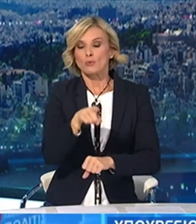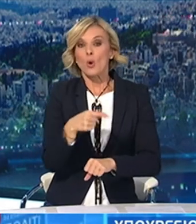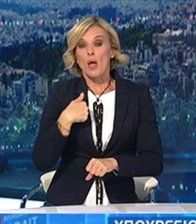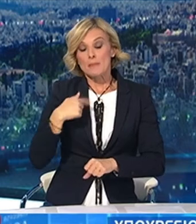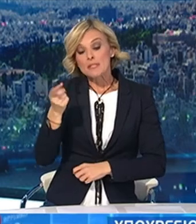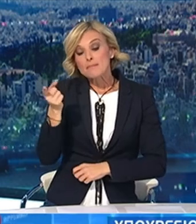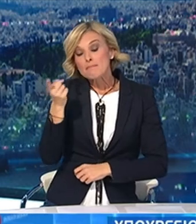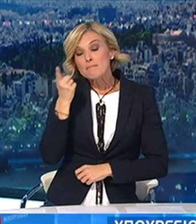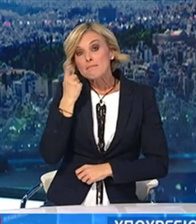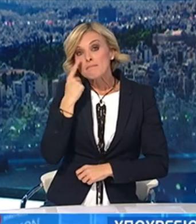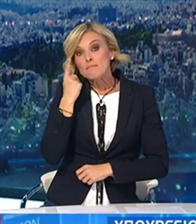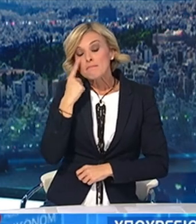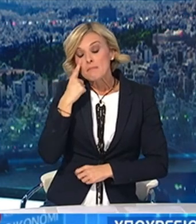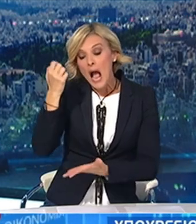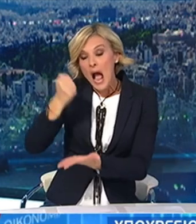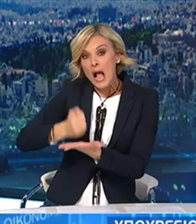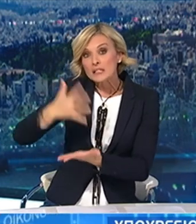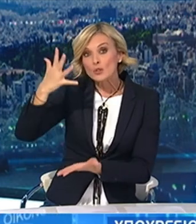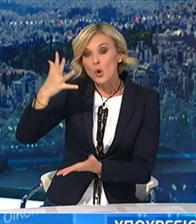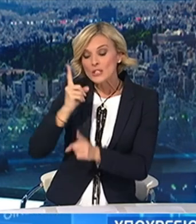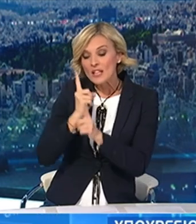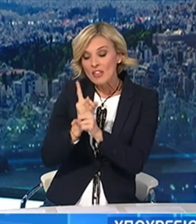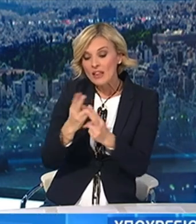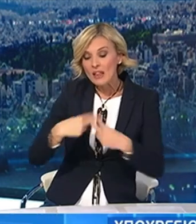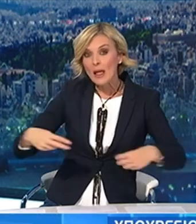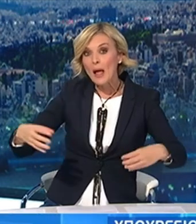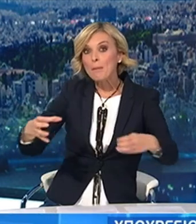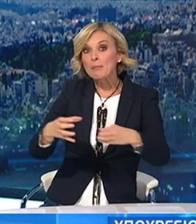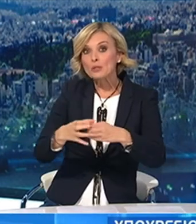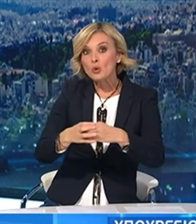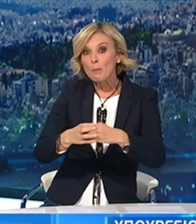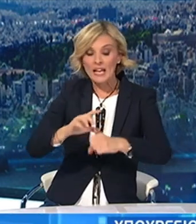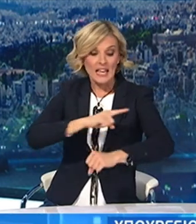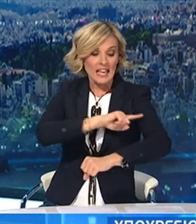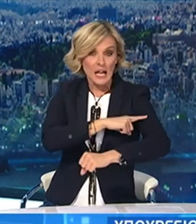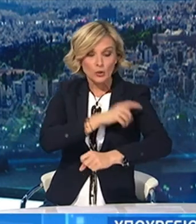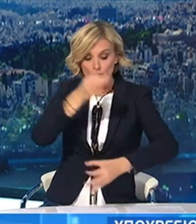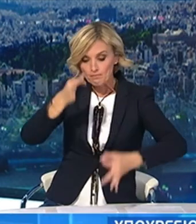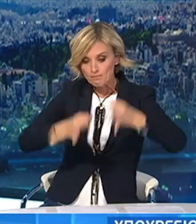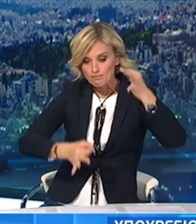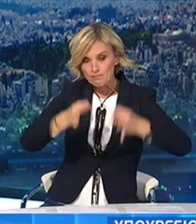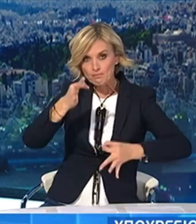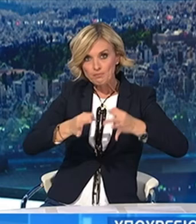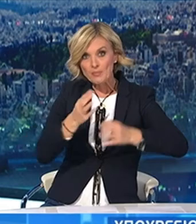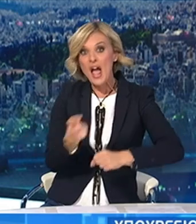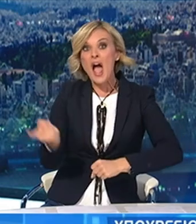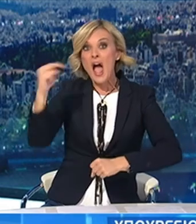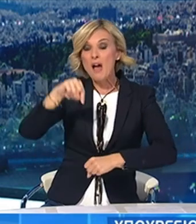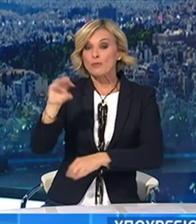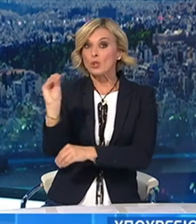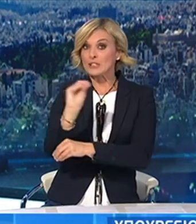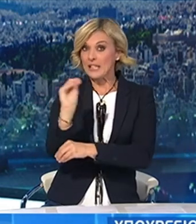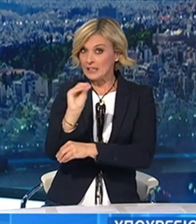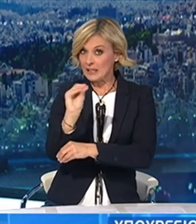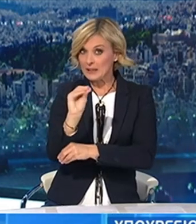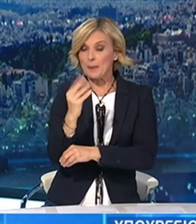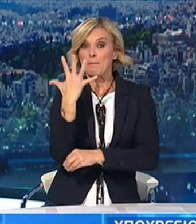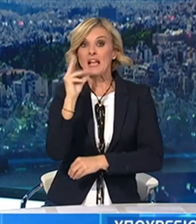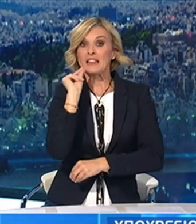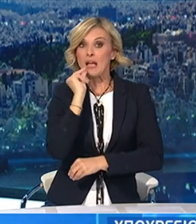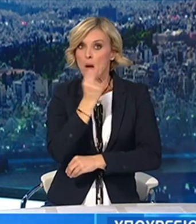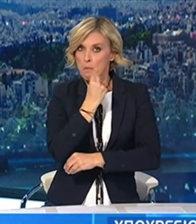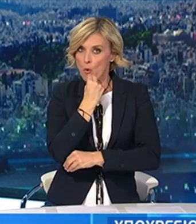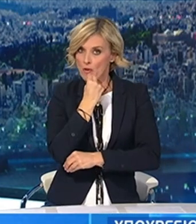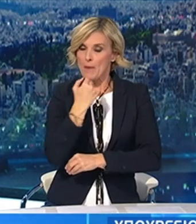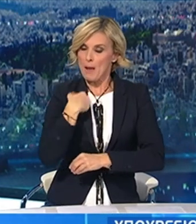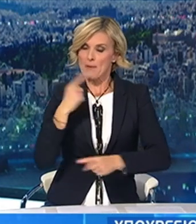αξιολογηθεί από την Ειδική Επιτροπή Επιδημιολόγων του Χάρτη Υγειονομικής Ασφάλειας και Προστασίας από τον COVID αύριο Τετάρτη στις 5 το απόγευμα